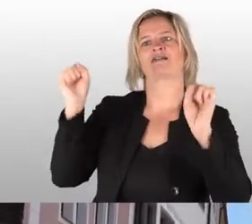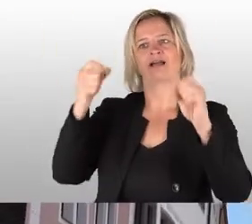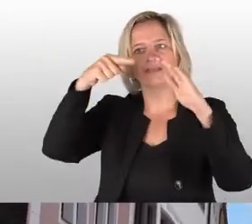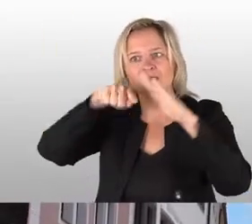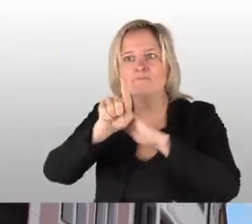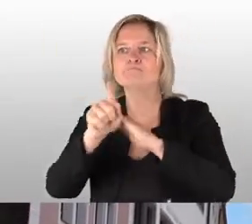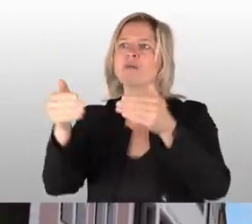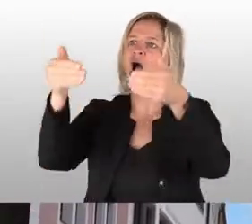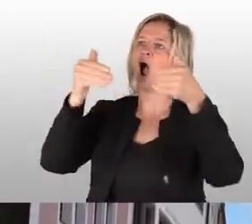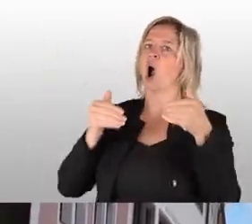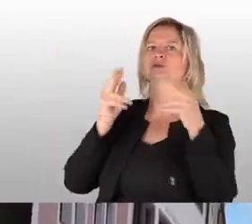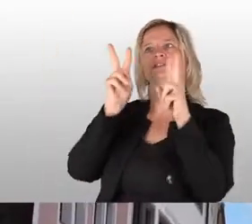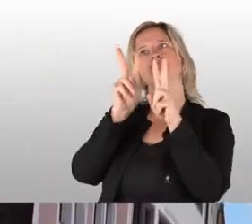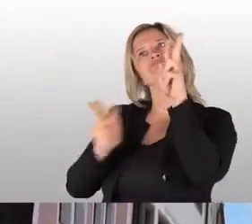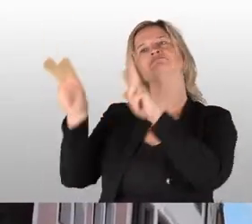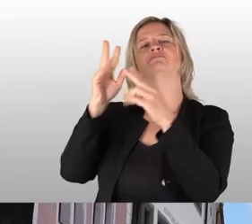außen genießen kann.